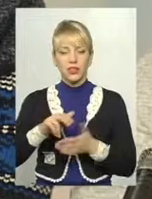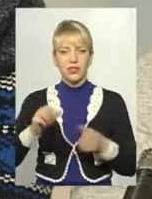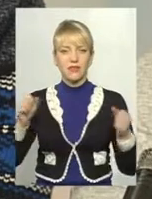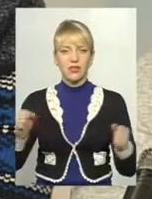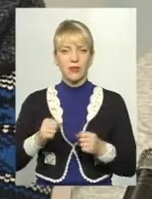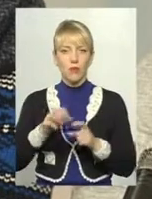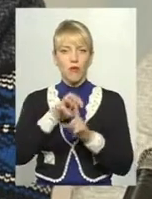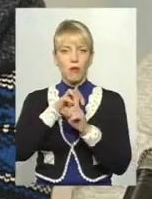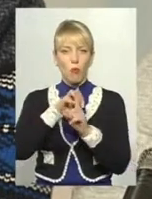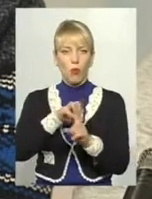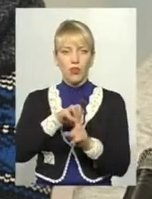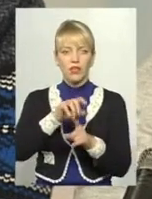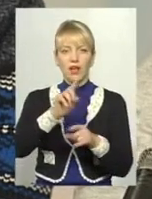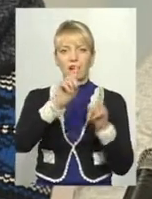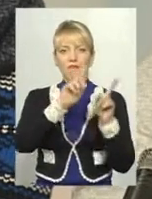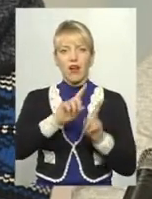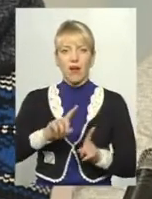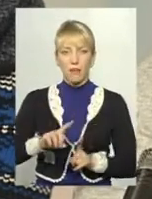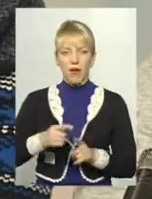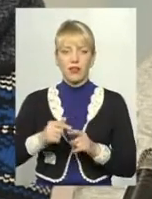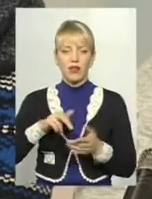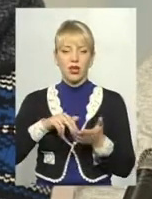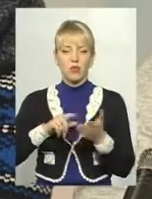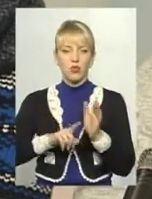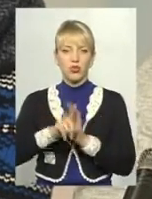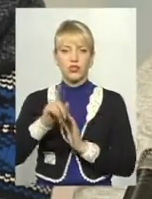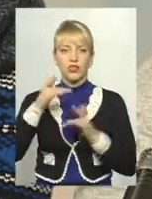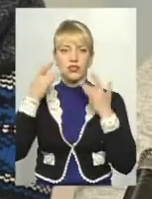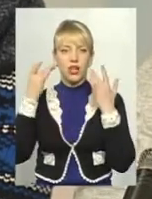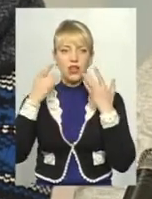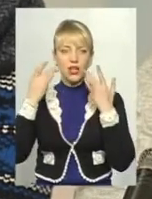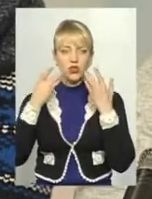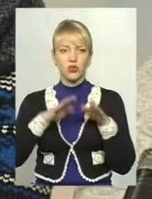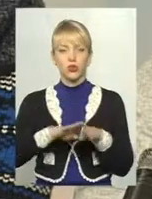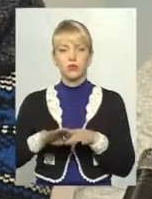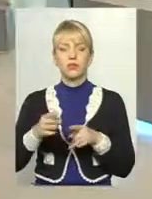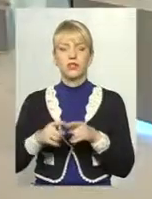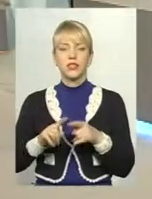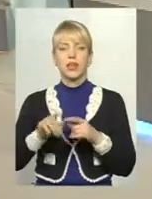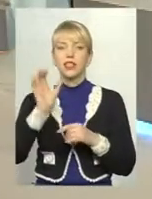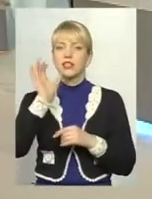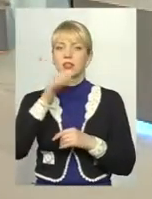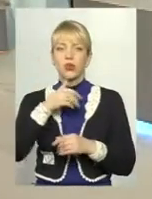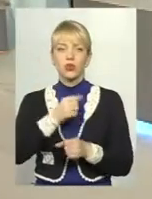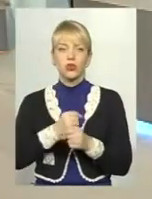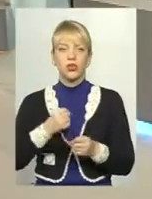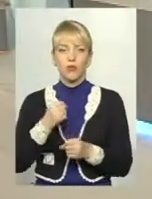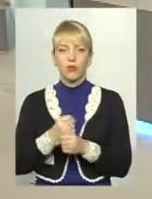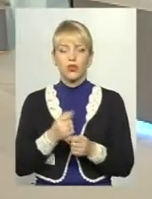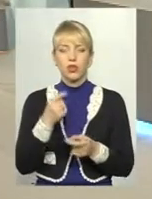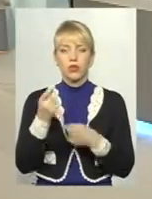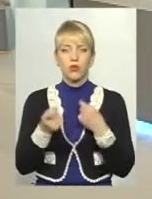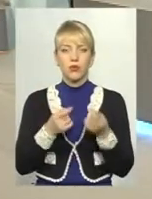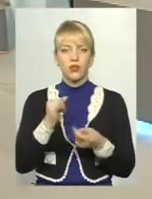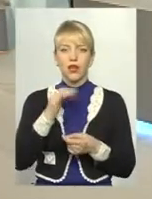починаючи спочатку з найлегшого ступеня, це досить серйозна робота, кропітка і